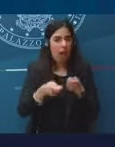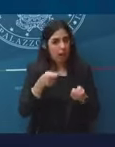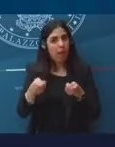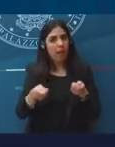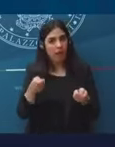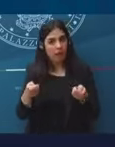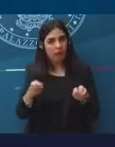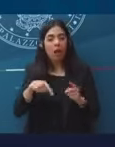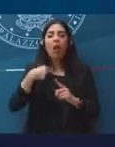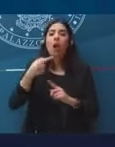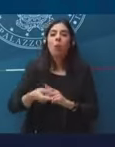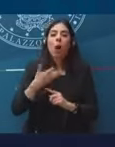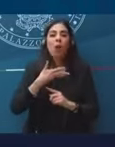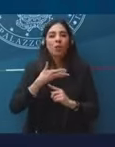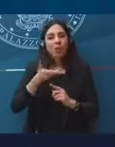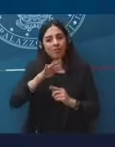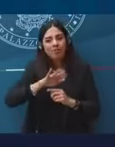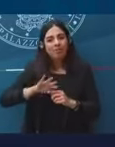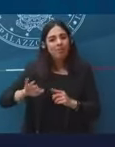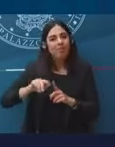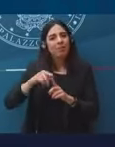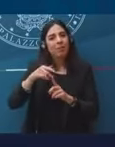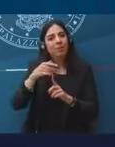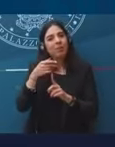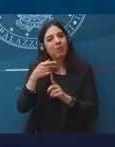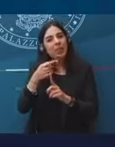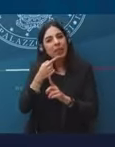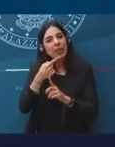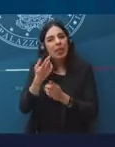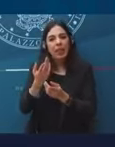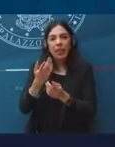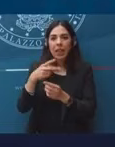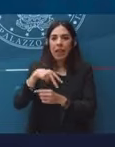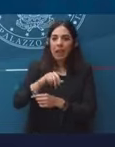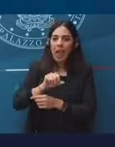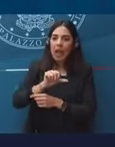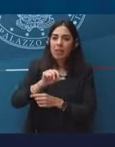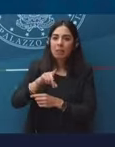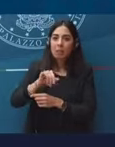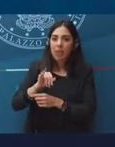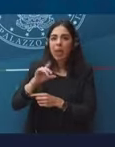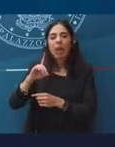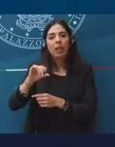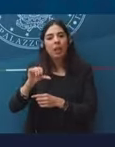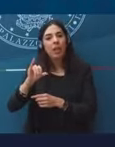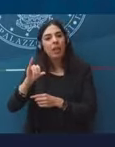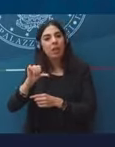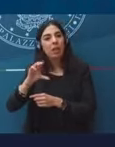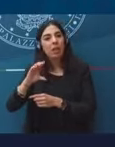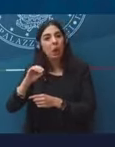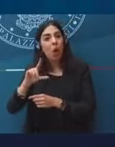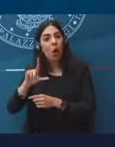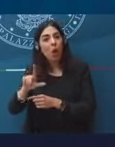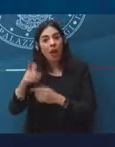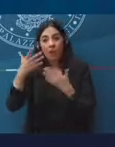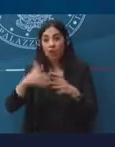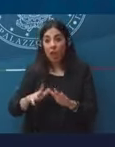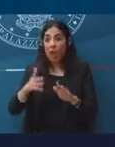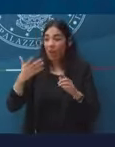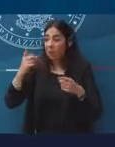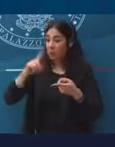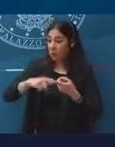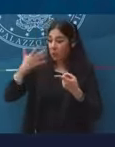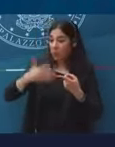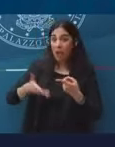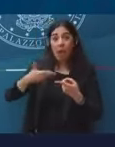poi c'è una coda, chiamiamola così, di Naspi e Discol per chi ha interrotto questo strumento, per chi ha finito questo strumento e